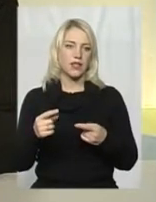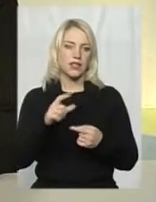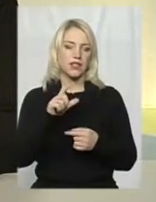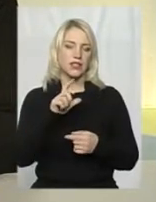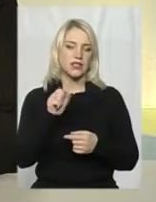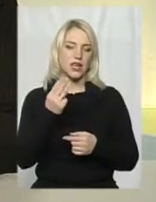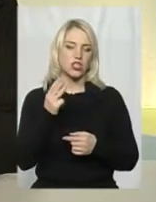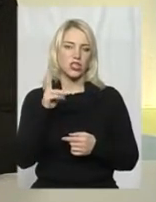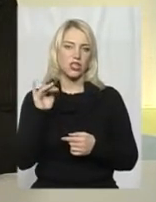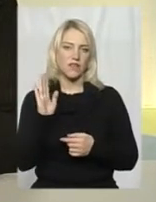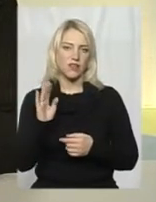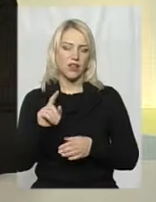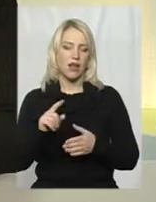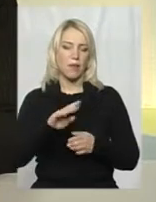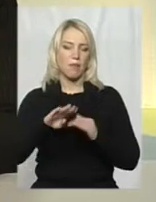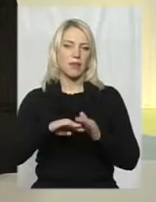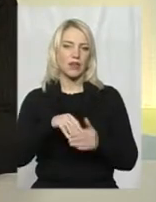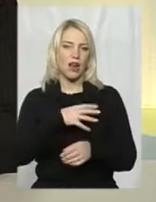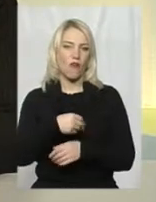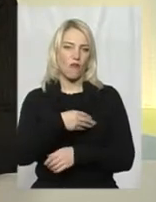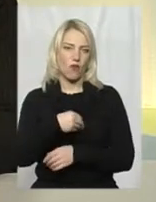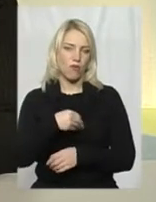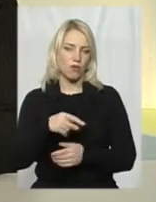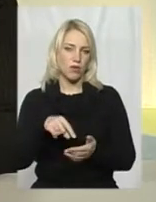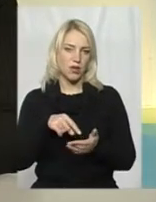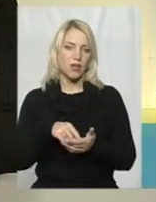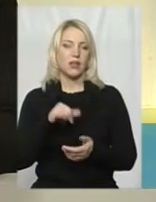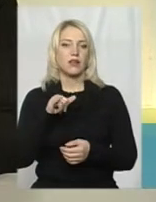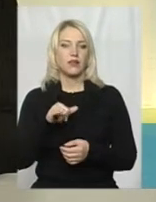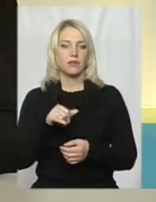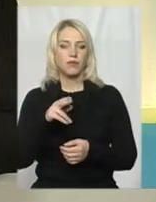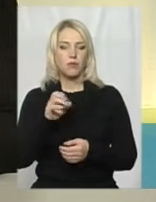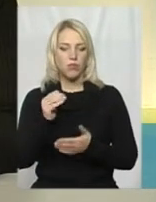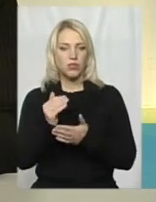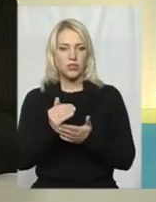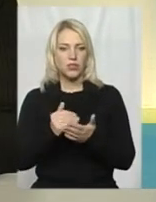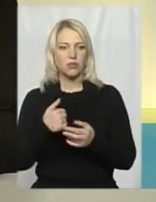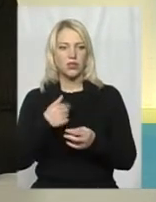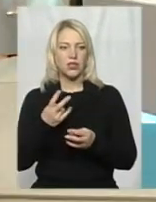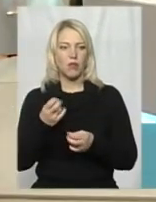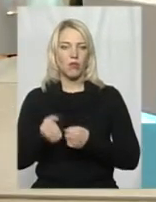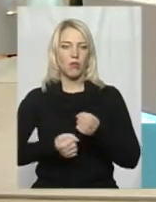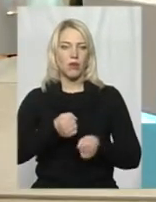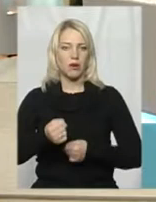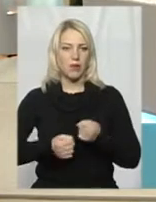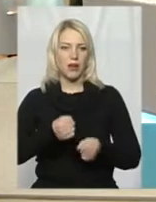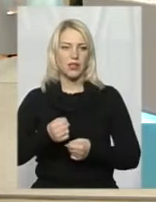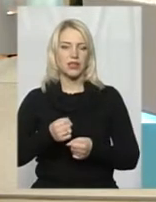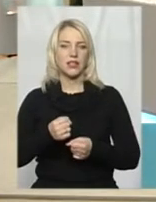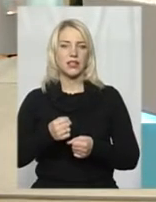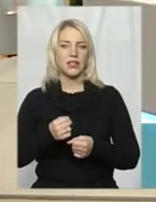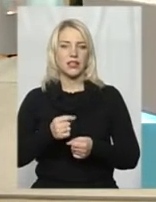на Львів під Львовом. Тоді мені довелося по сценарію перебігати з лав